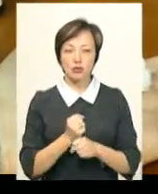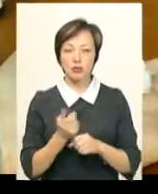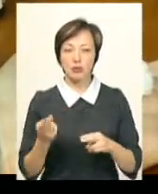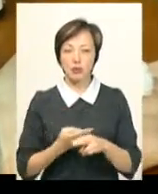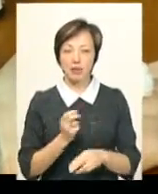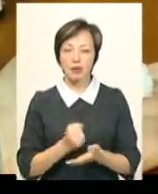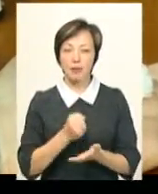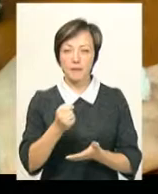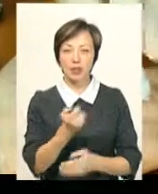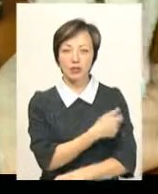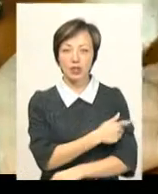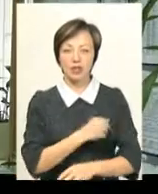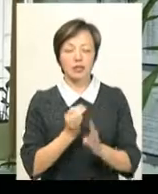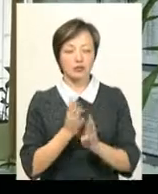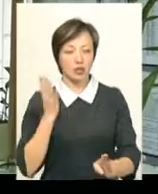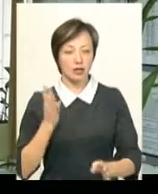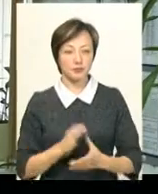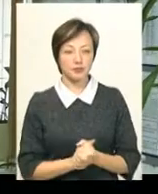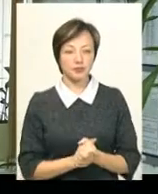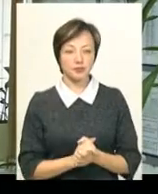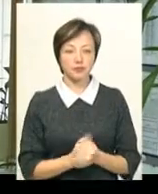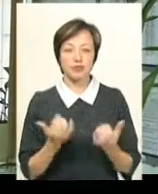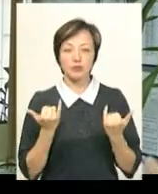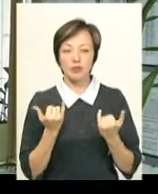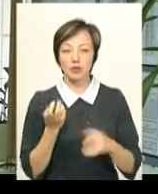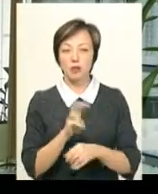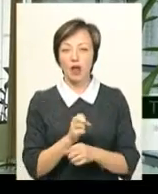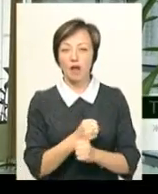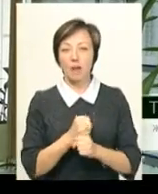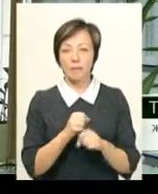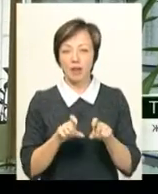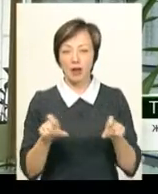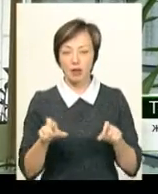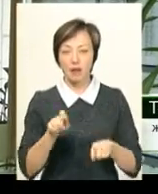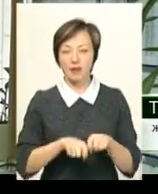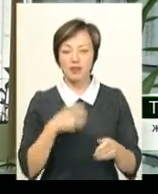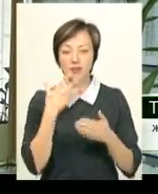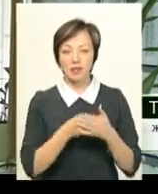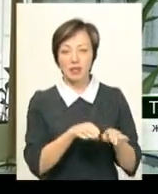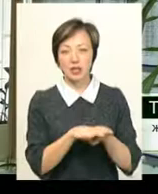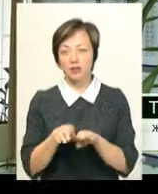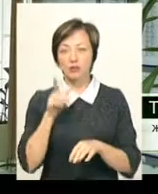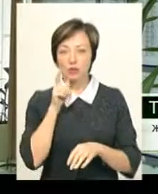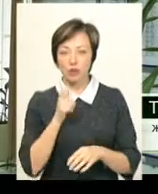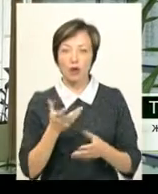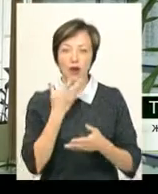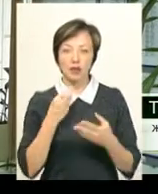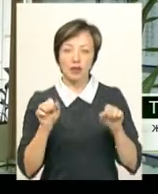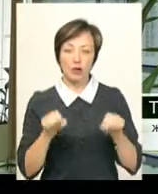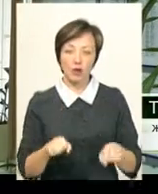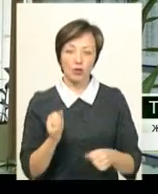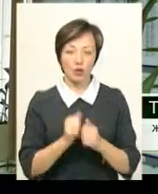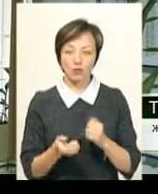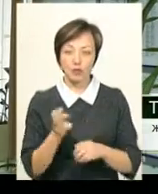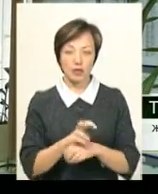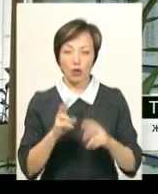направлення з поліклініки та черги. Сьогодні прийшла в аптеку перевірити свій рівень цукру в крові. Гарна нагода, може кожен прийти,